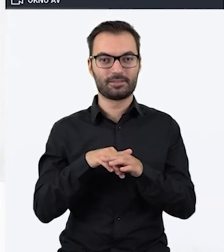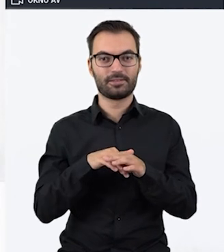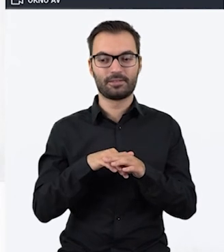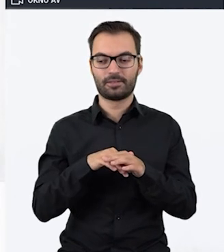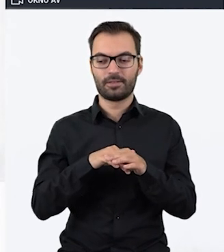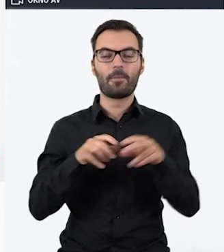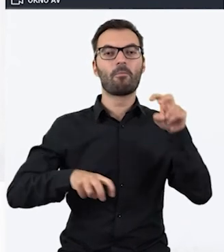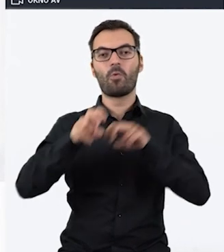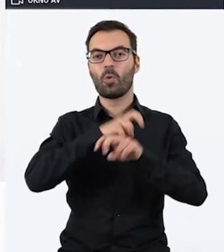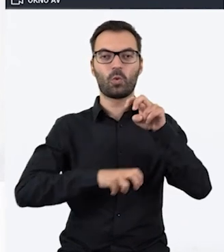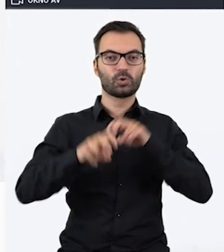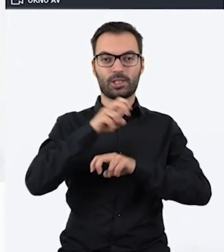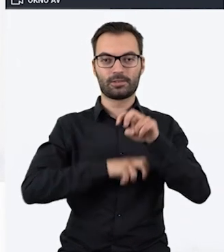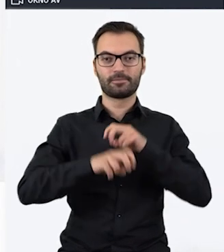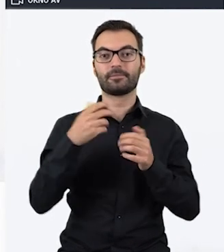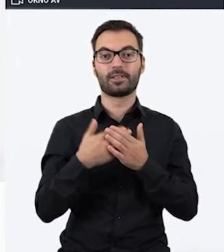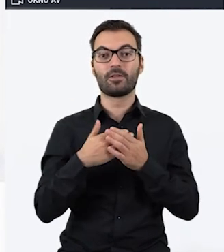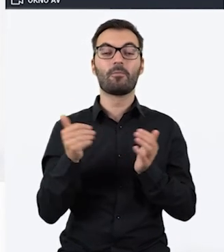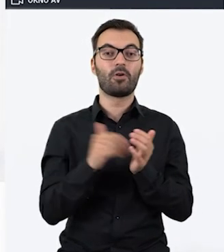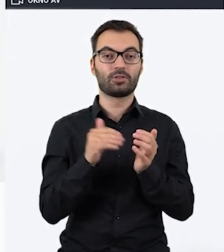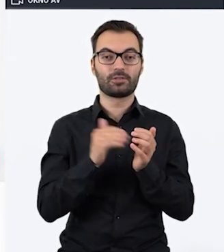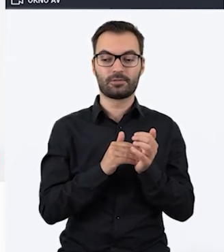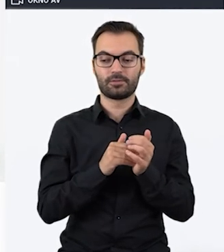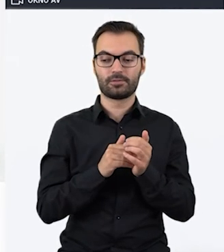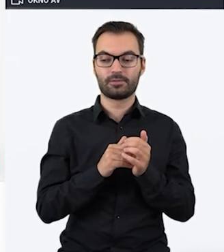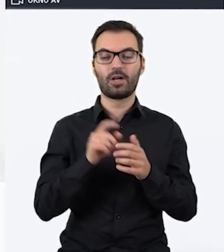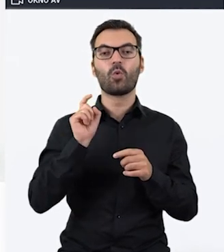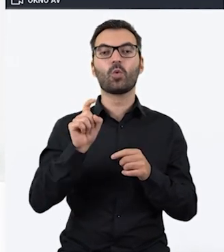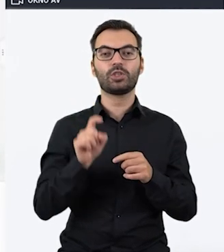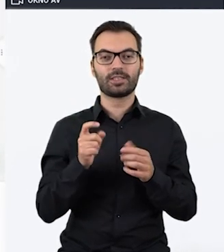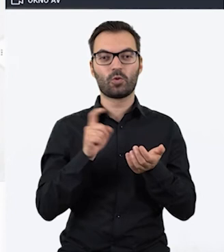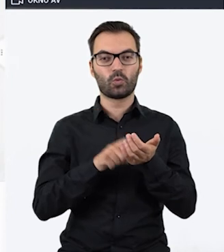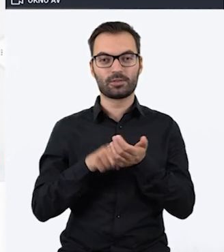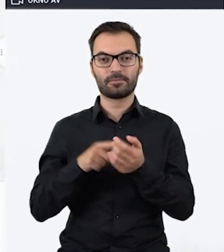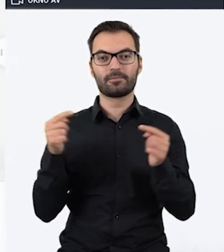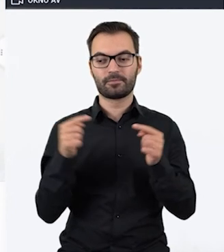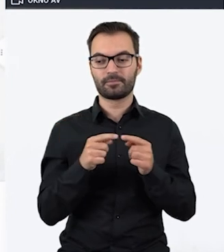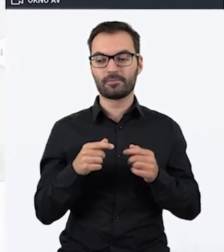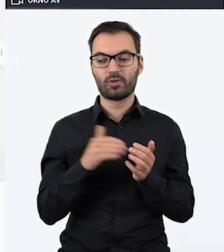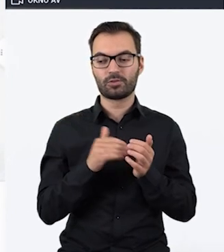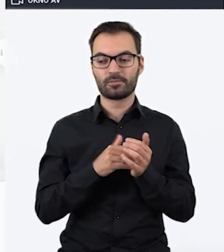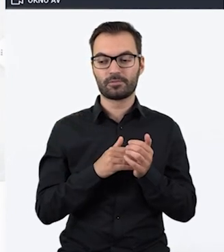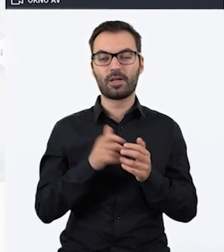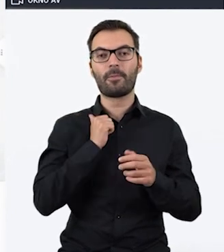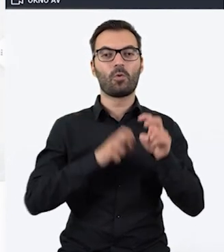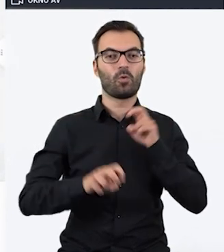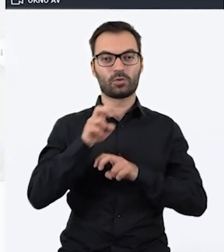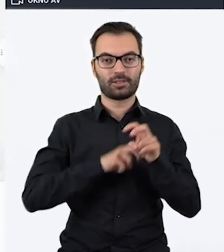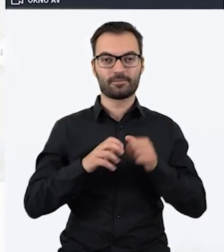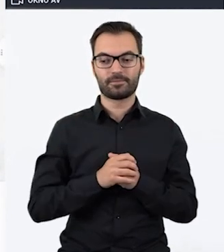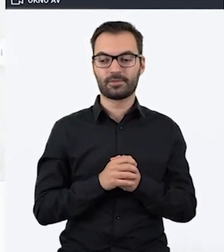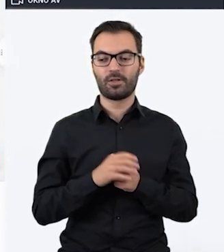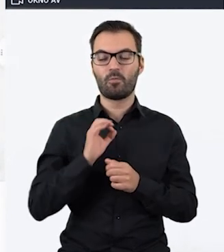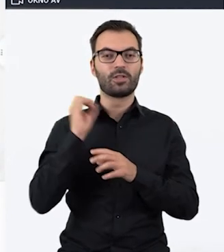po tych pomieszczeniach, a zatem potrzebujemy takich przycisków do poruszania się. Na moim slajdzie